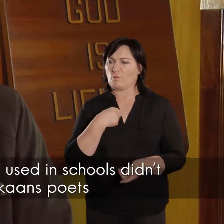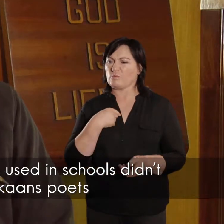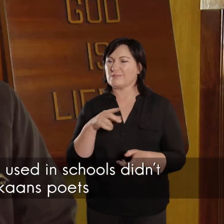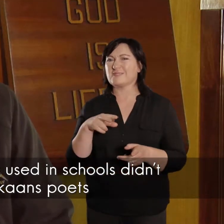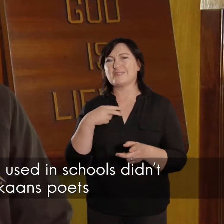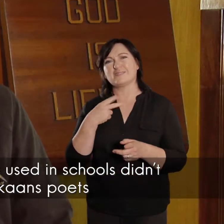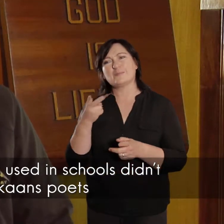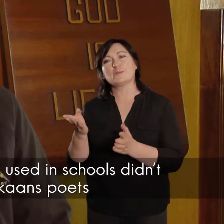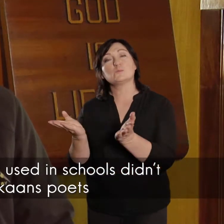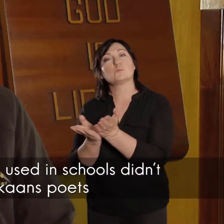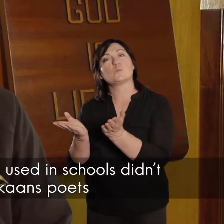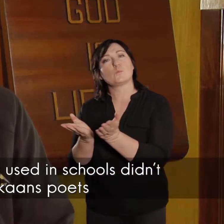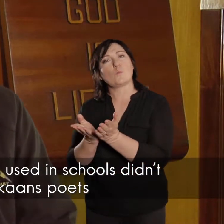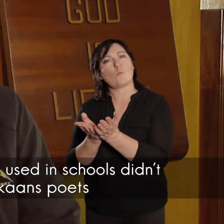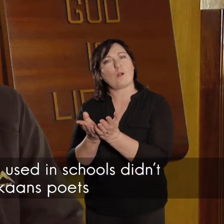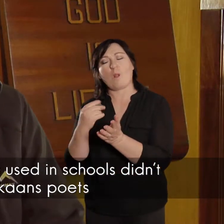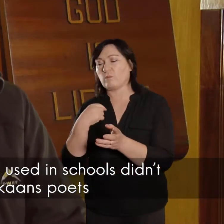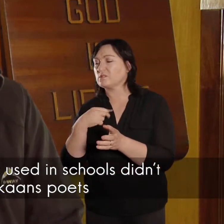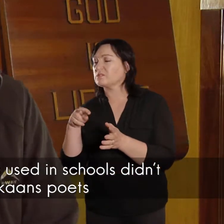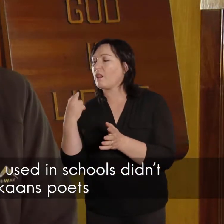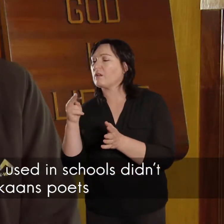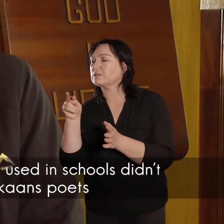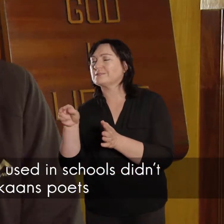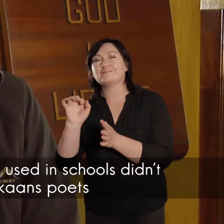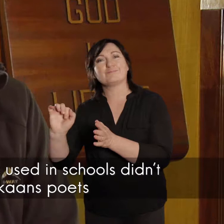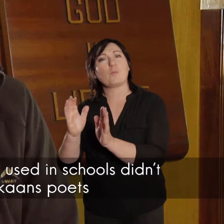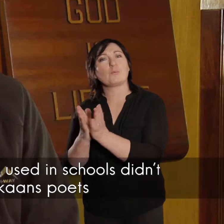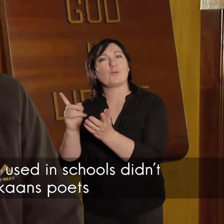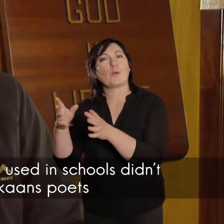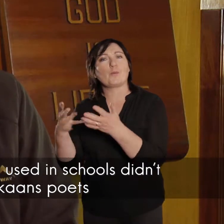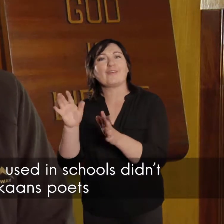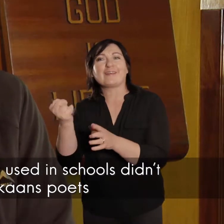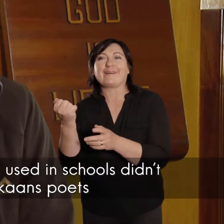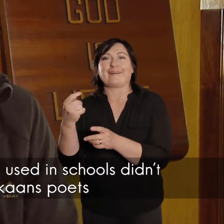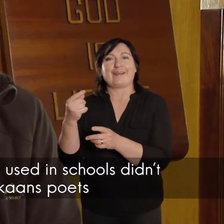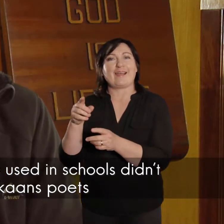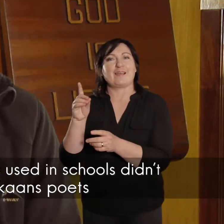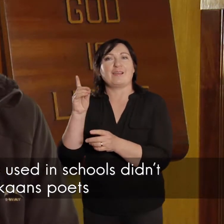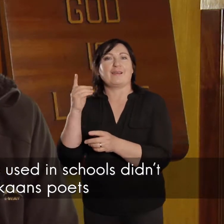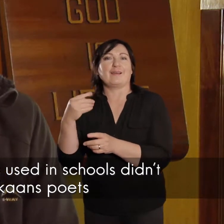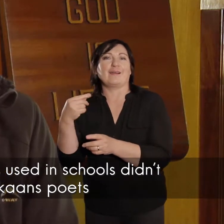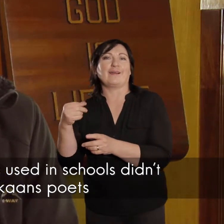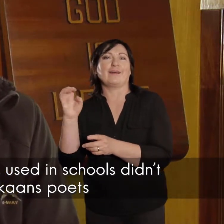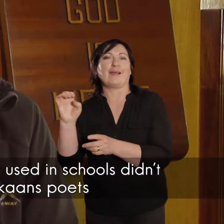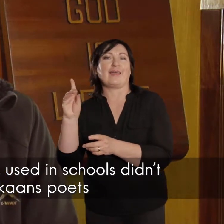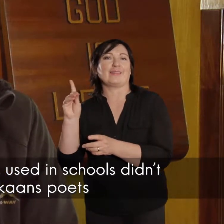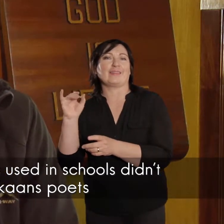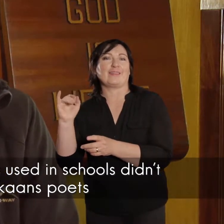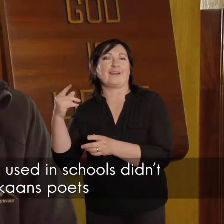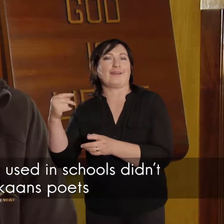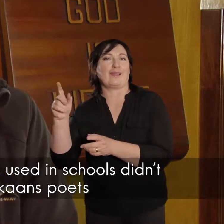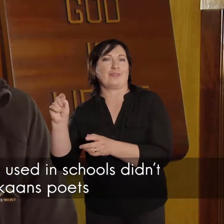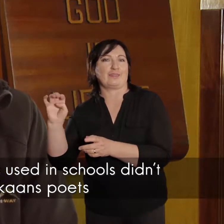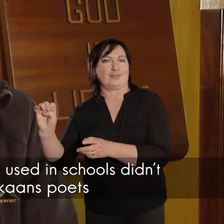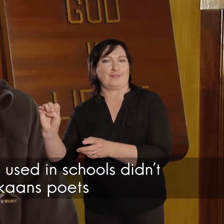Ons sien ons nou die boeken, wat uiteindelik, of dichter, dicht, dichtkens wat gebruikbaar is, by skole, en hoorde het ook al sê, en dat het nou nie,